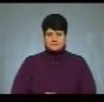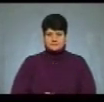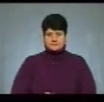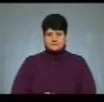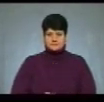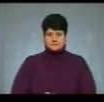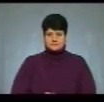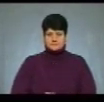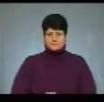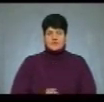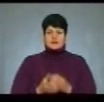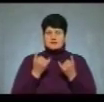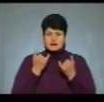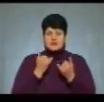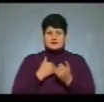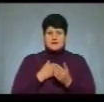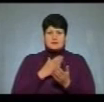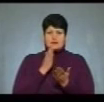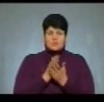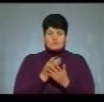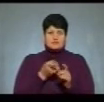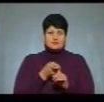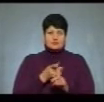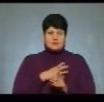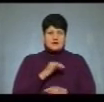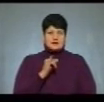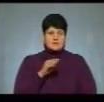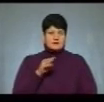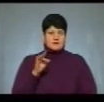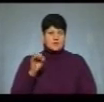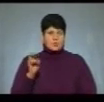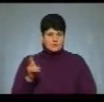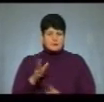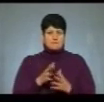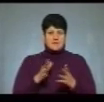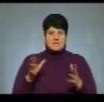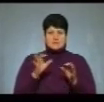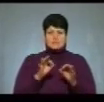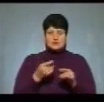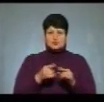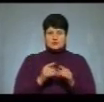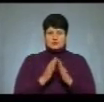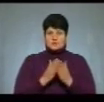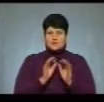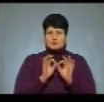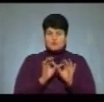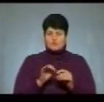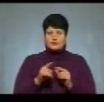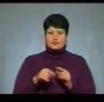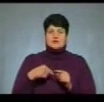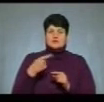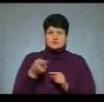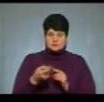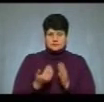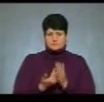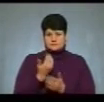Дякую, Ірину. З нами на прямому зв'язку була наш кореспондент Ірина Терлюк. Більше про репрезентацію книжки розповімо у наступному